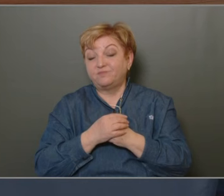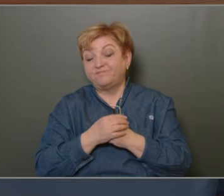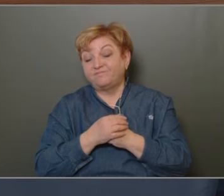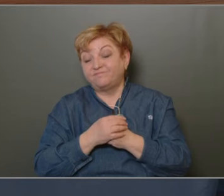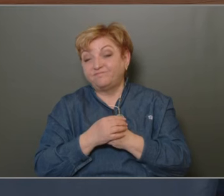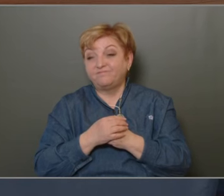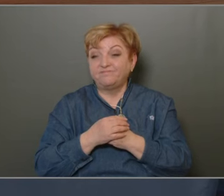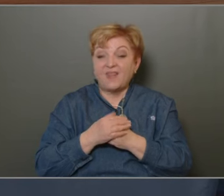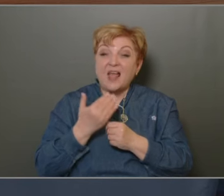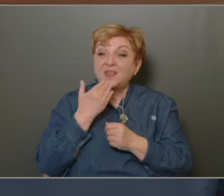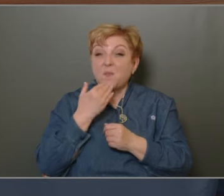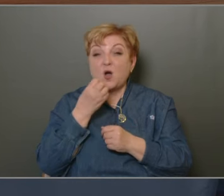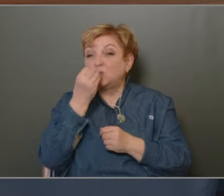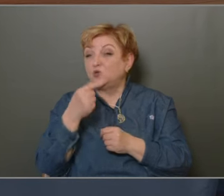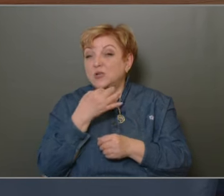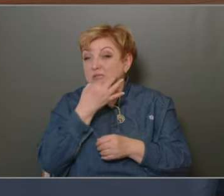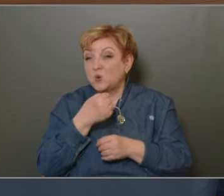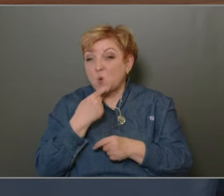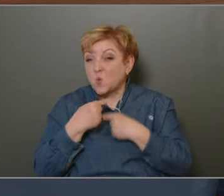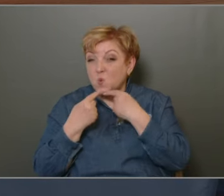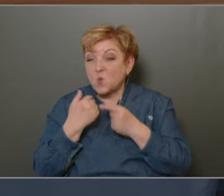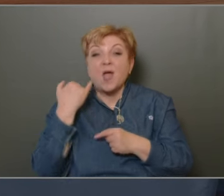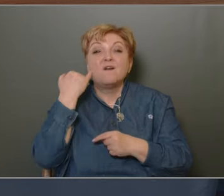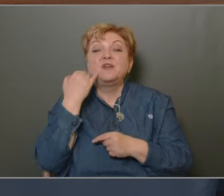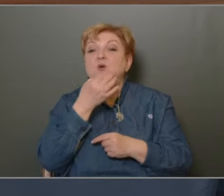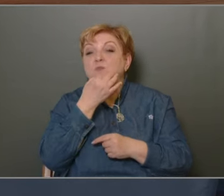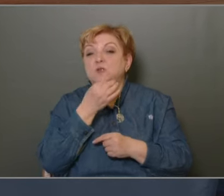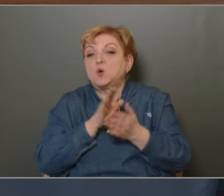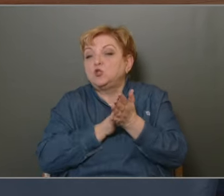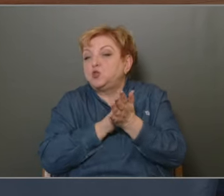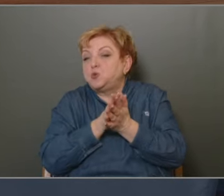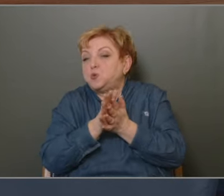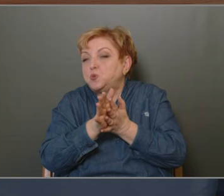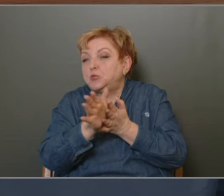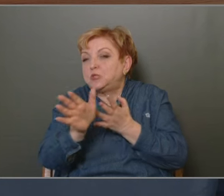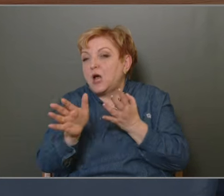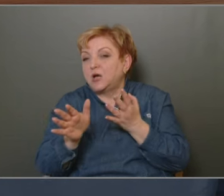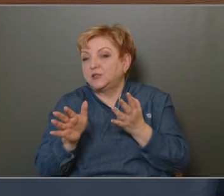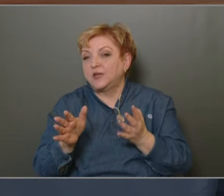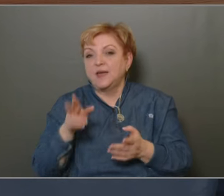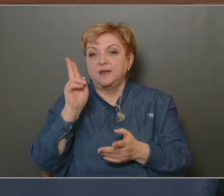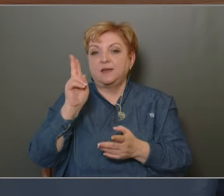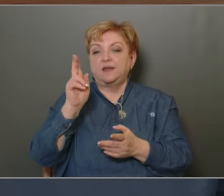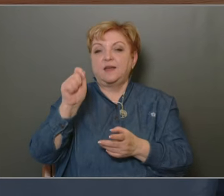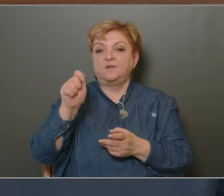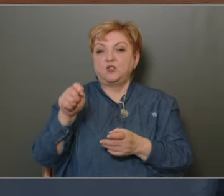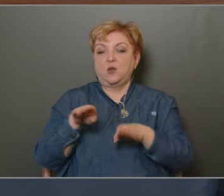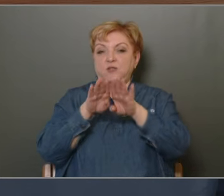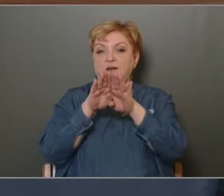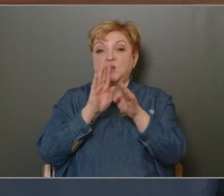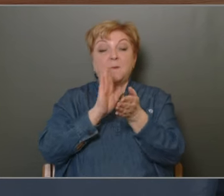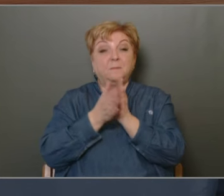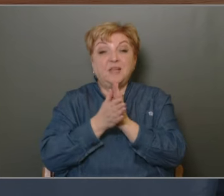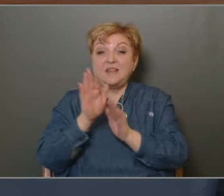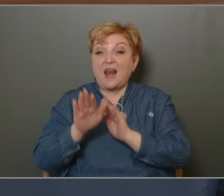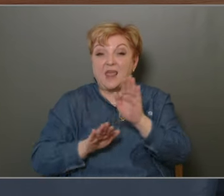nem akarok csúnya szót mondani, a finom szó az az, hogy csúsztat Geri képviselőtársam, hiszen erről minden